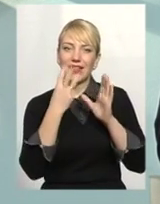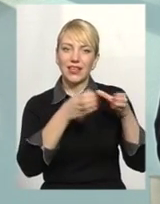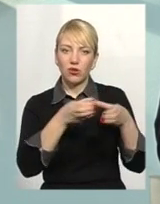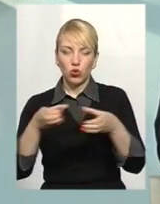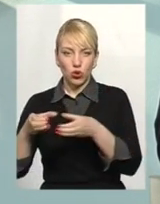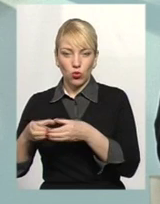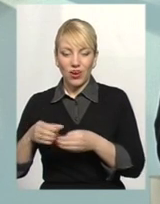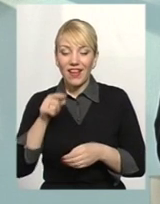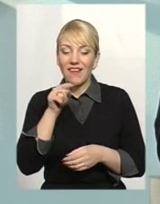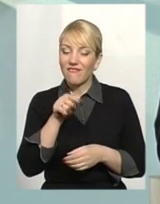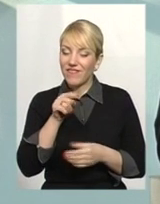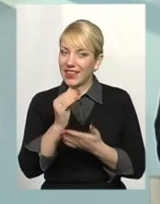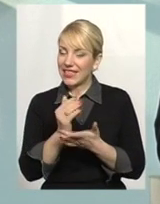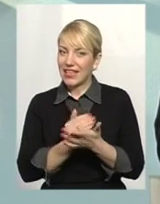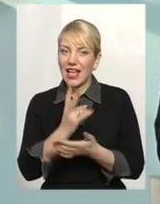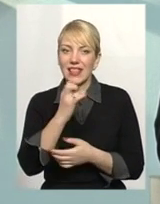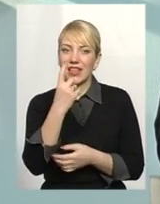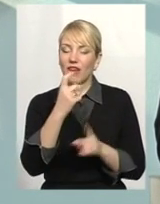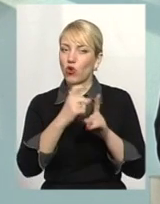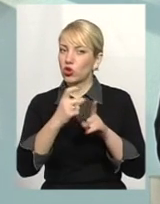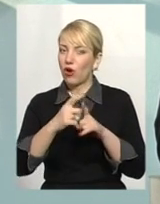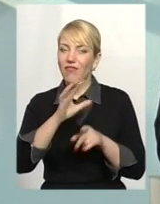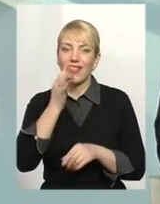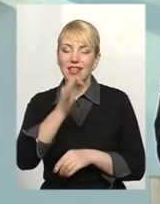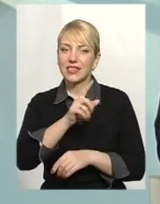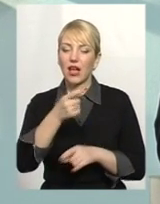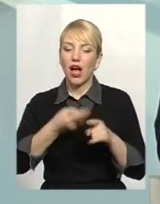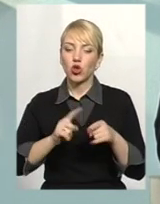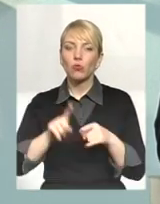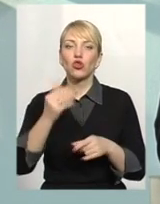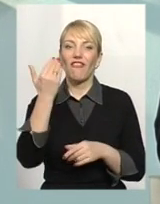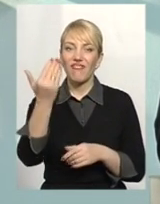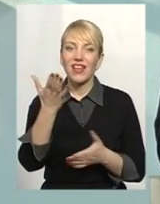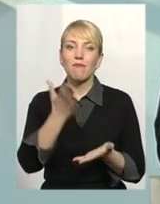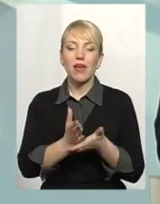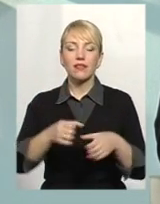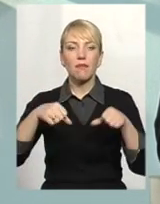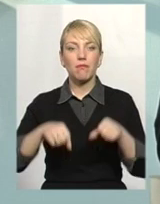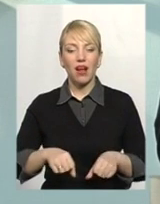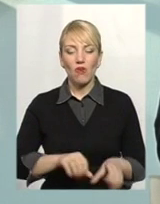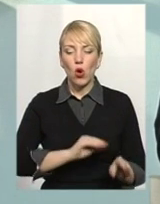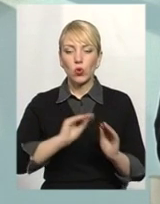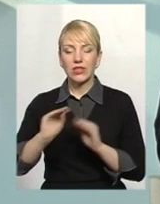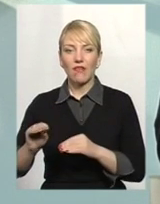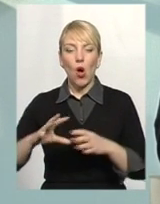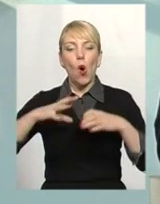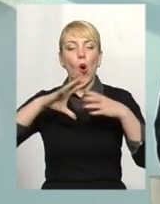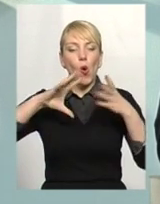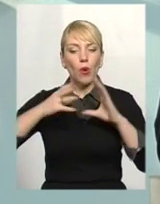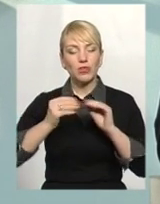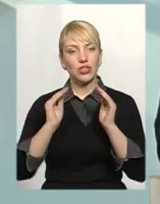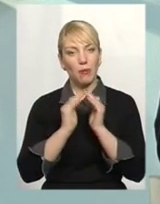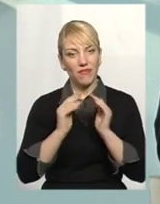статті ні слова не сказано о тому, що ви маєте право устанавливати общедомові газові щетчі.